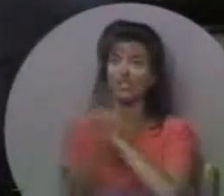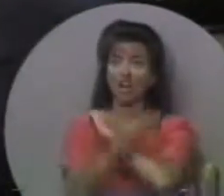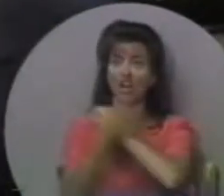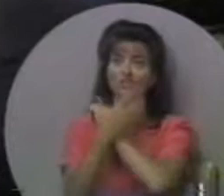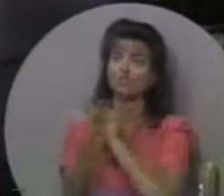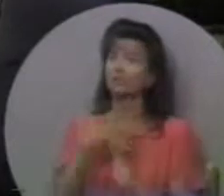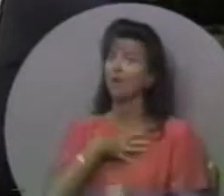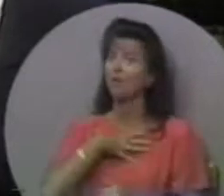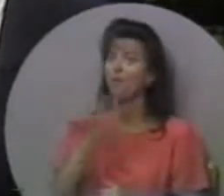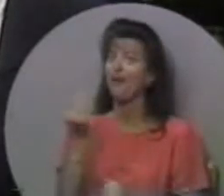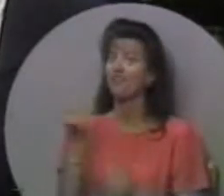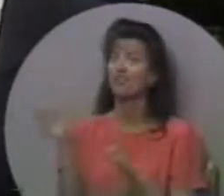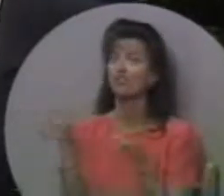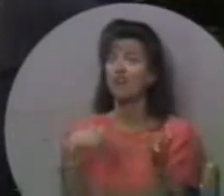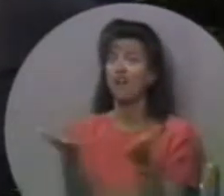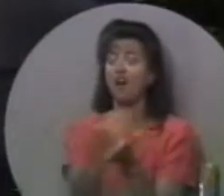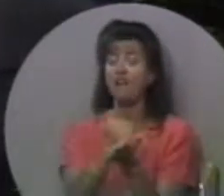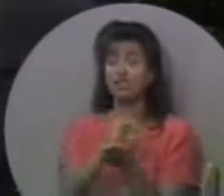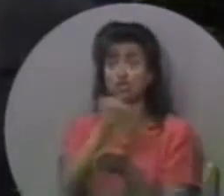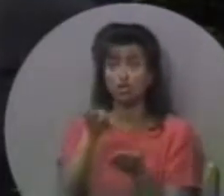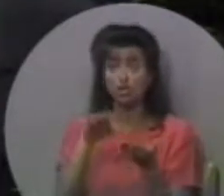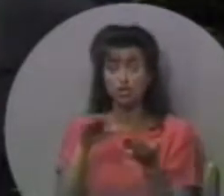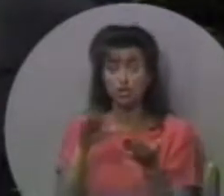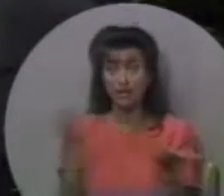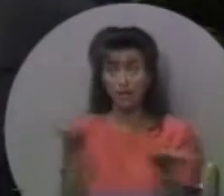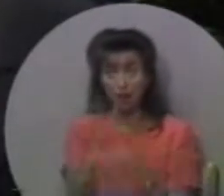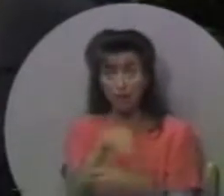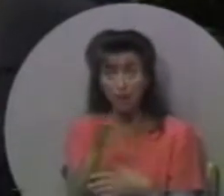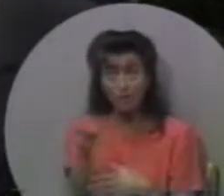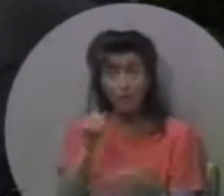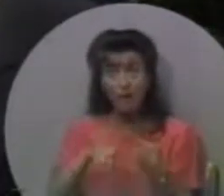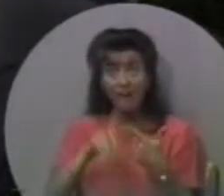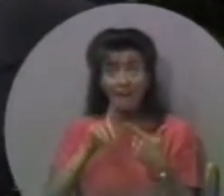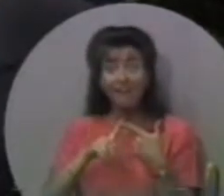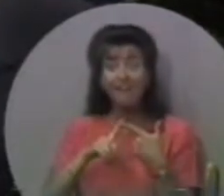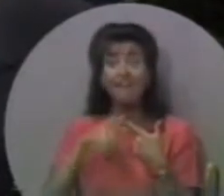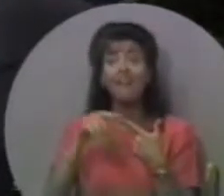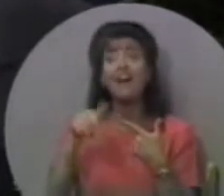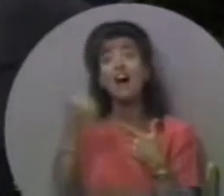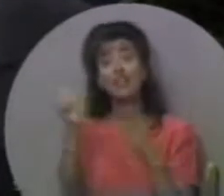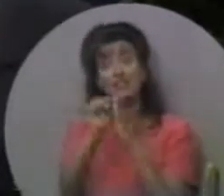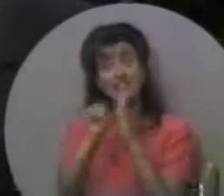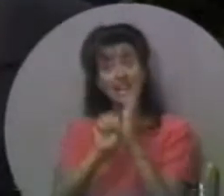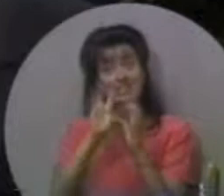поля білі готові до жнив Єрусалиму, Юдея.